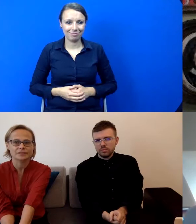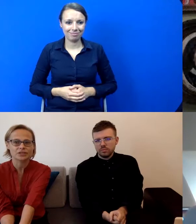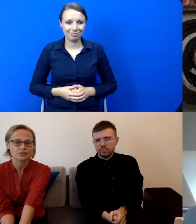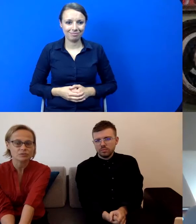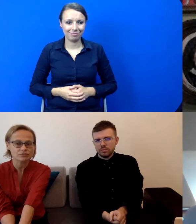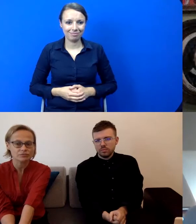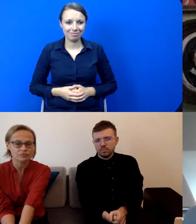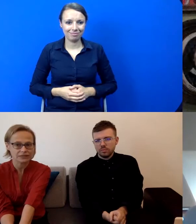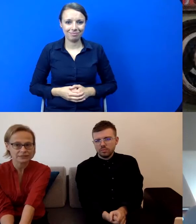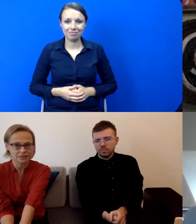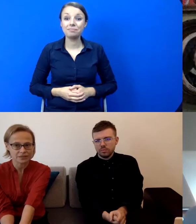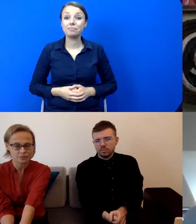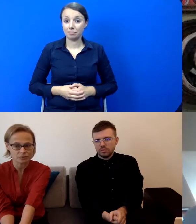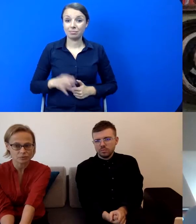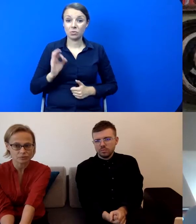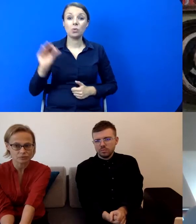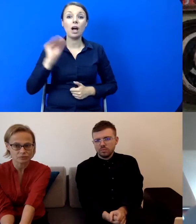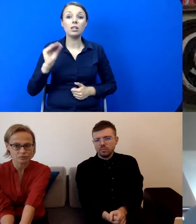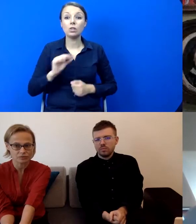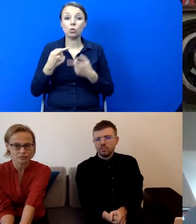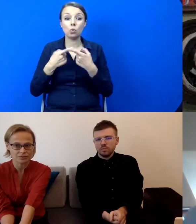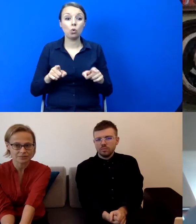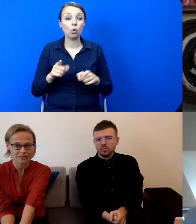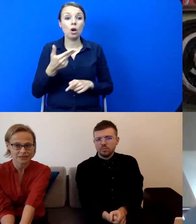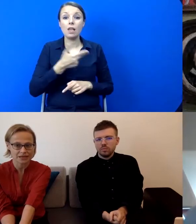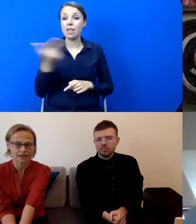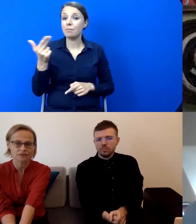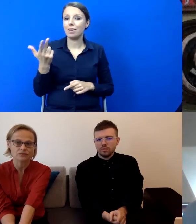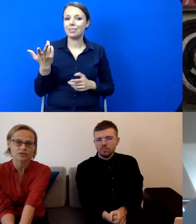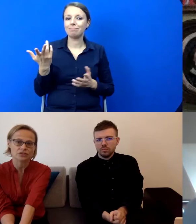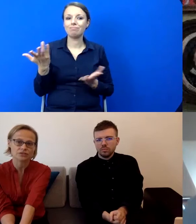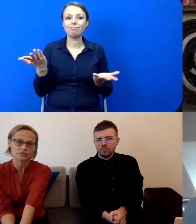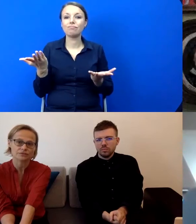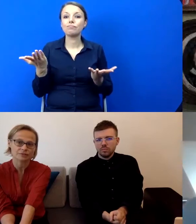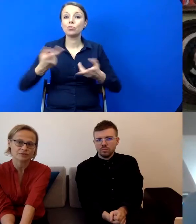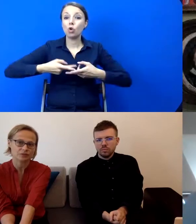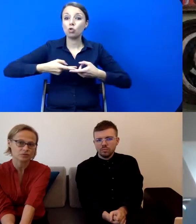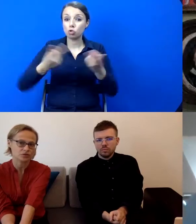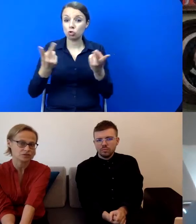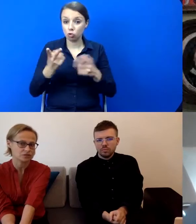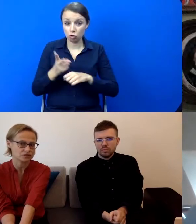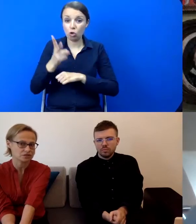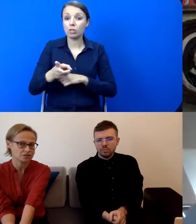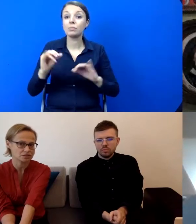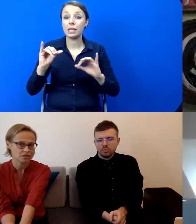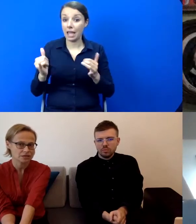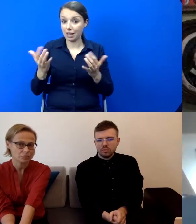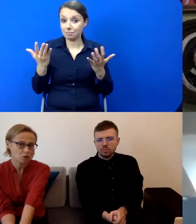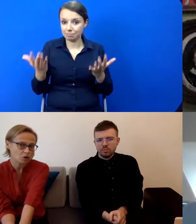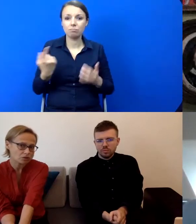Jeszcze słowo na temat sposobu udostępniania, to znaczy mamy świadomość, że nie wszyscy